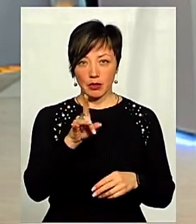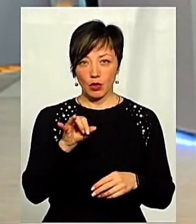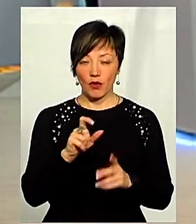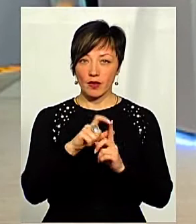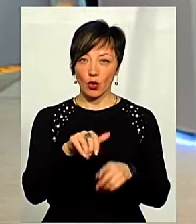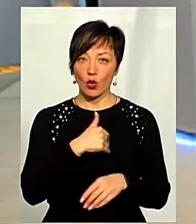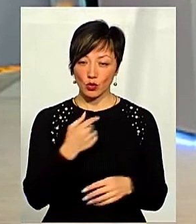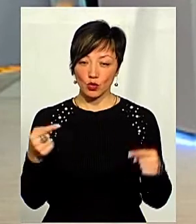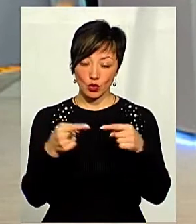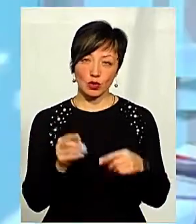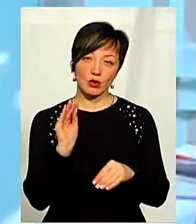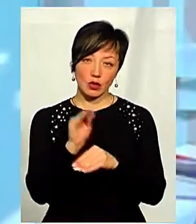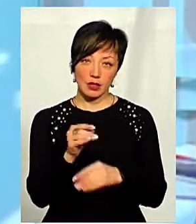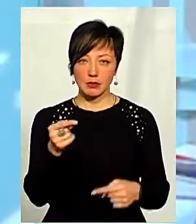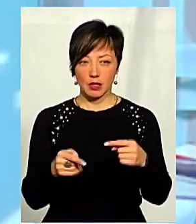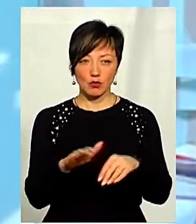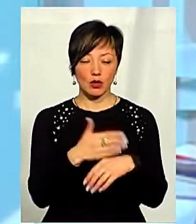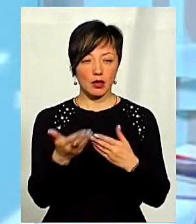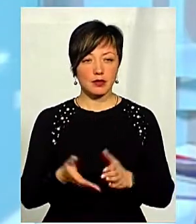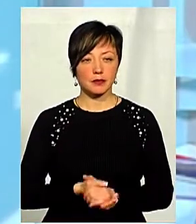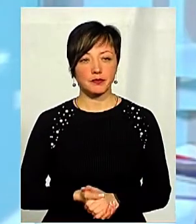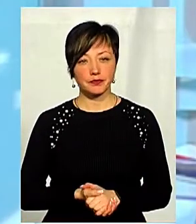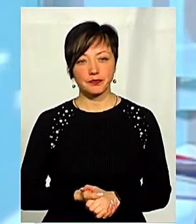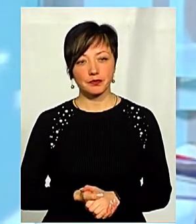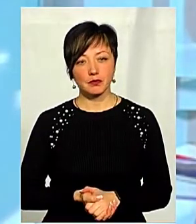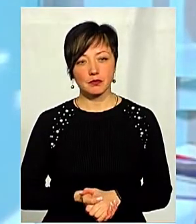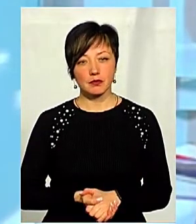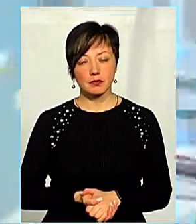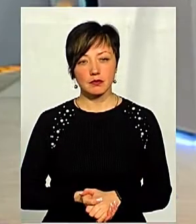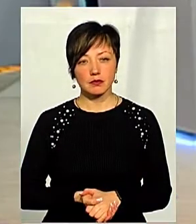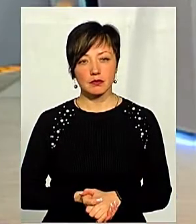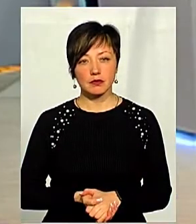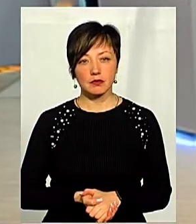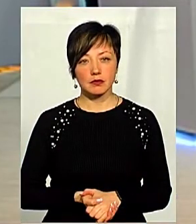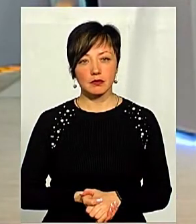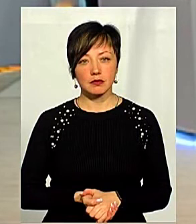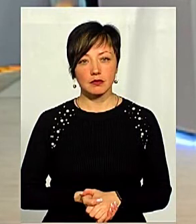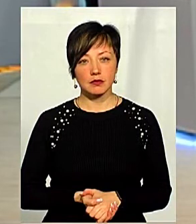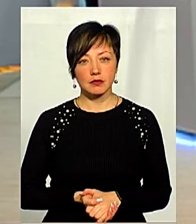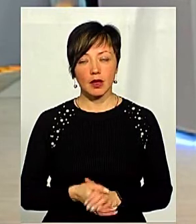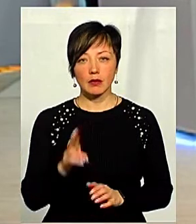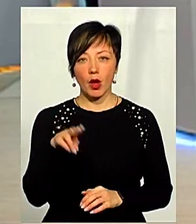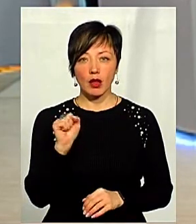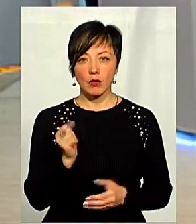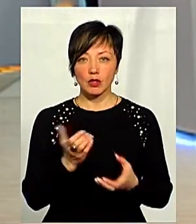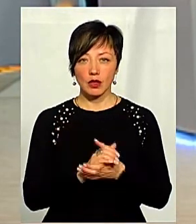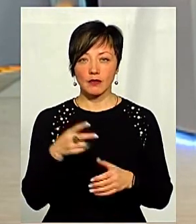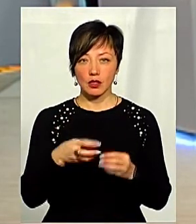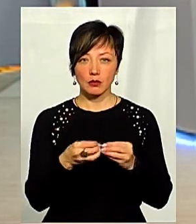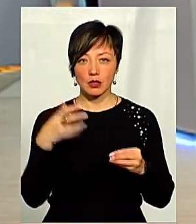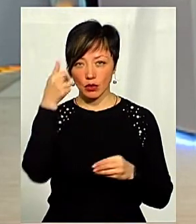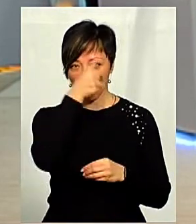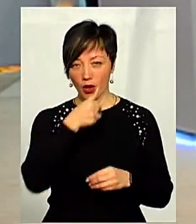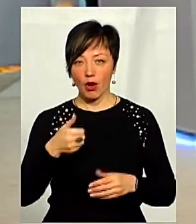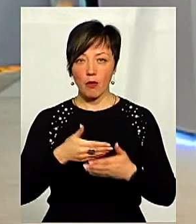відповідь, ви хочете щось узачнити, додати, заперечити, будь ласка, прошу, пане Вікторе. З Дмитром Анатольовичем познайомилися в 2015 році в громадській